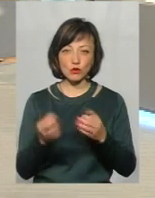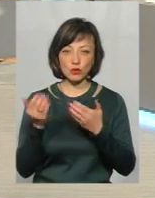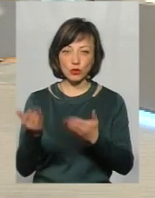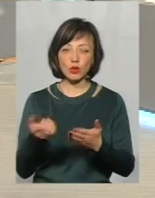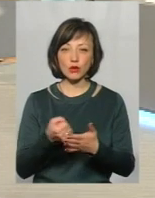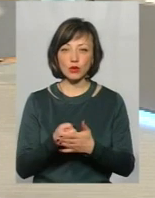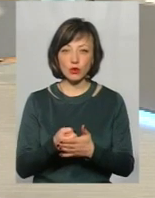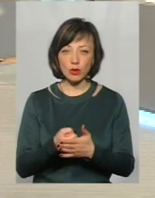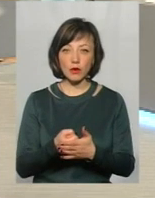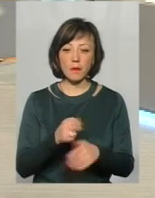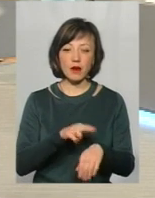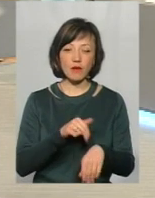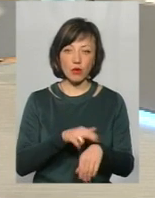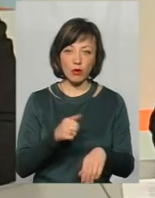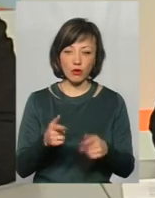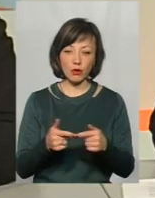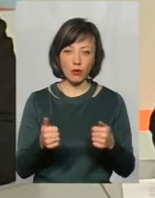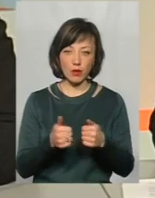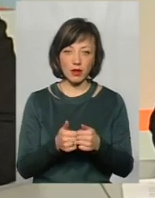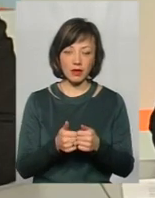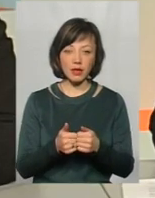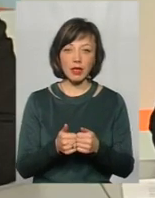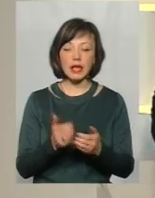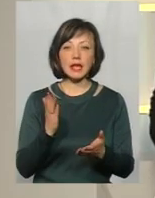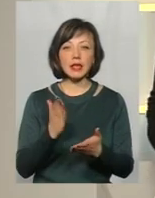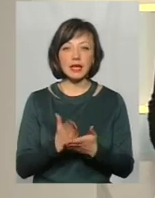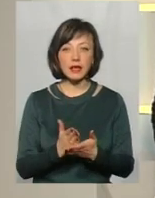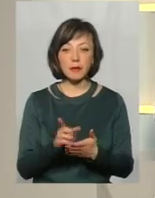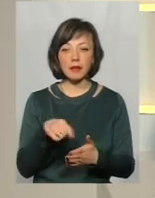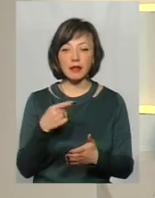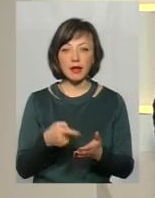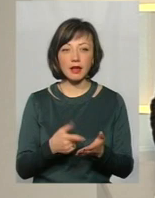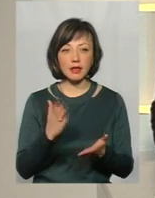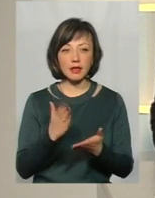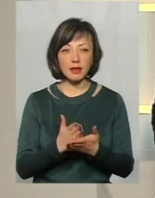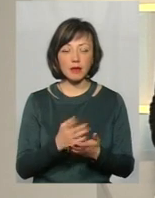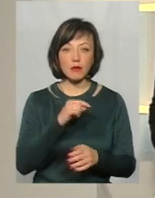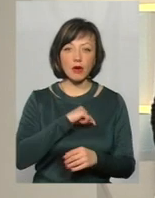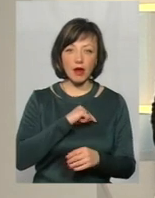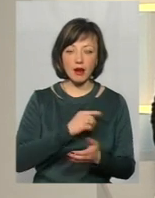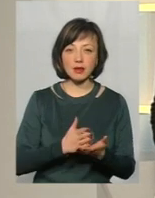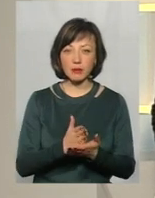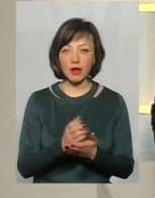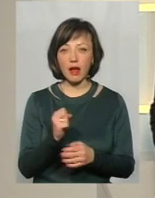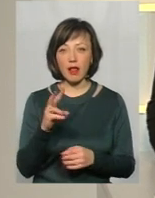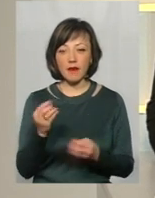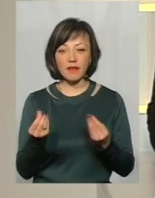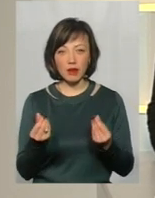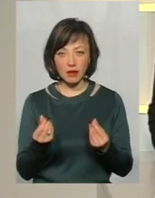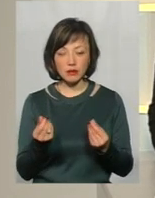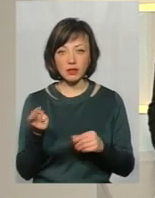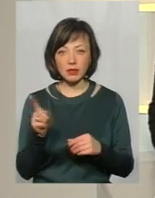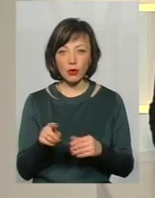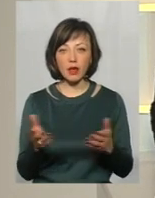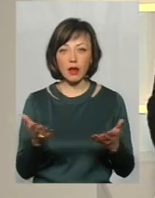стосується правоохоронних органів, процедури. Ну просто тут є, в цьому питанні ще є і моральний аспект, але фінансовий – це той,